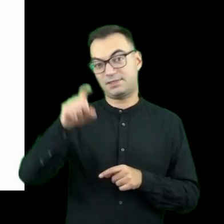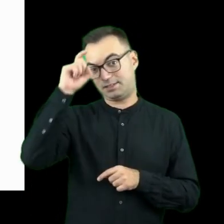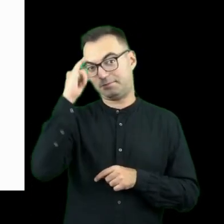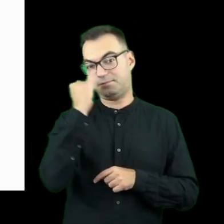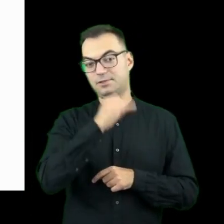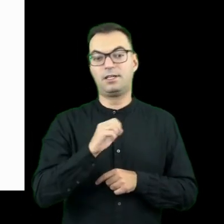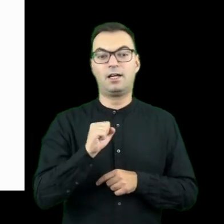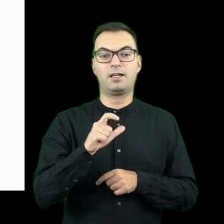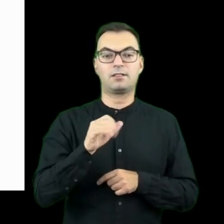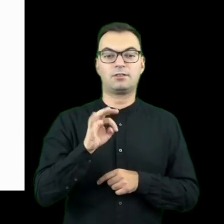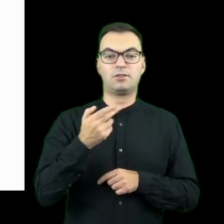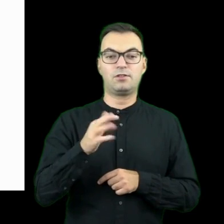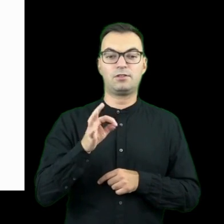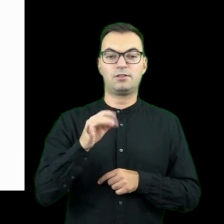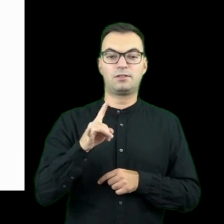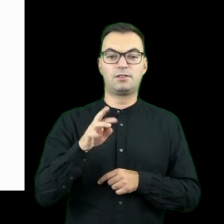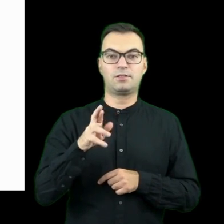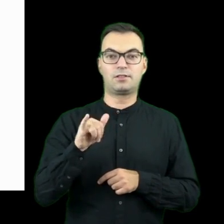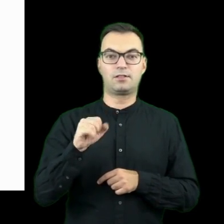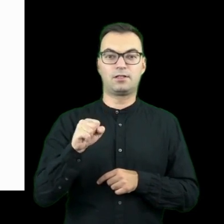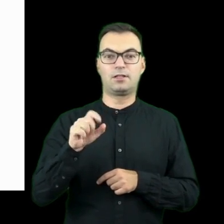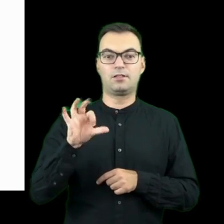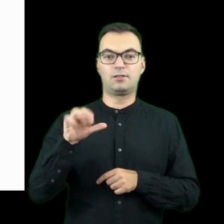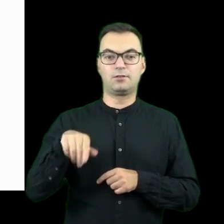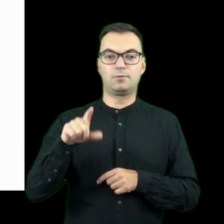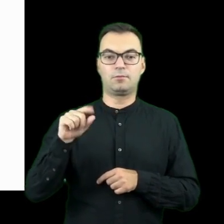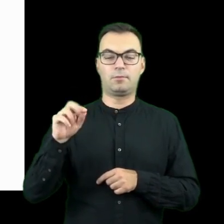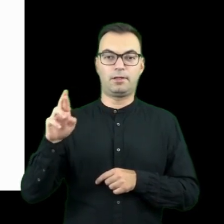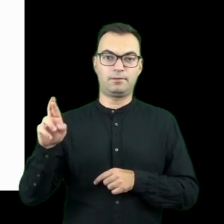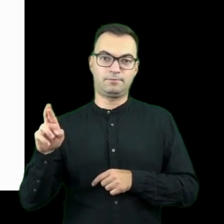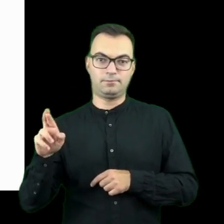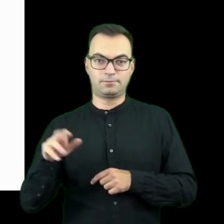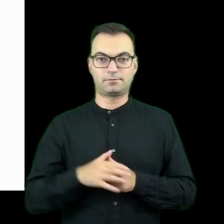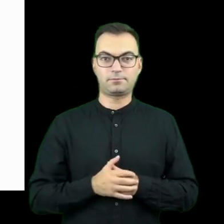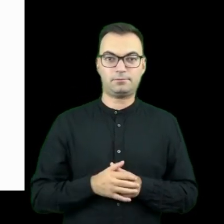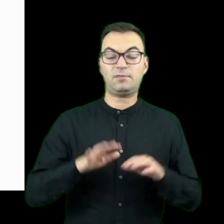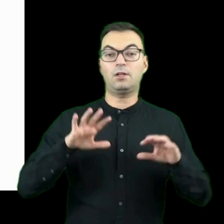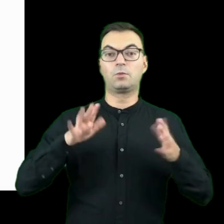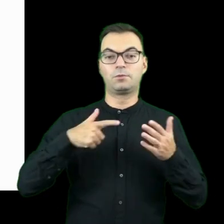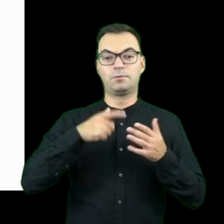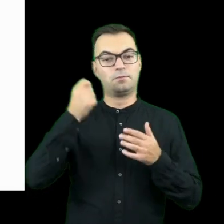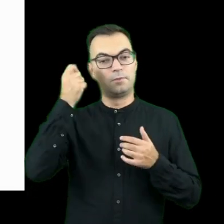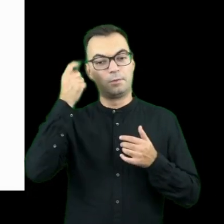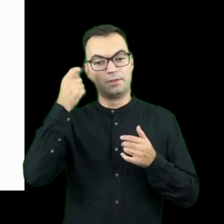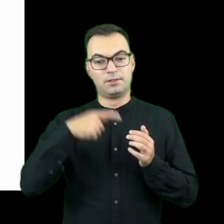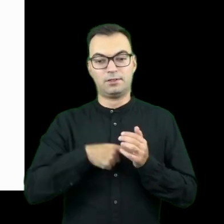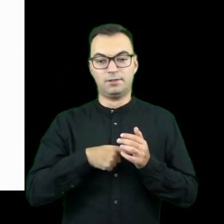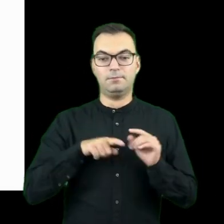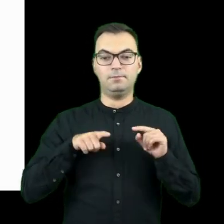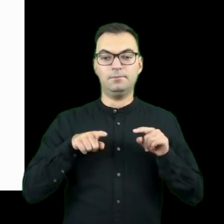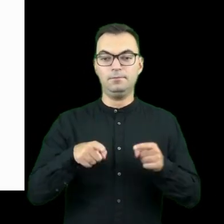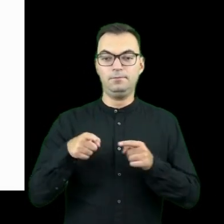wywodzący się z Niemiec, Action Syria Supper, czyli inicjatywa, która